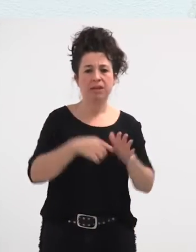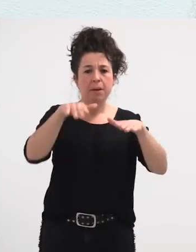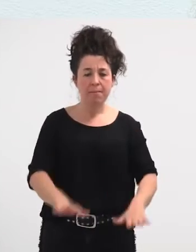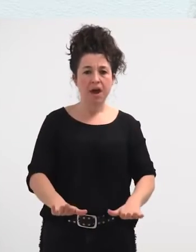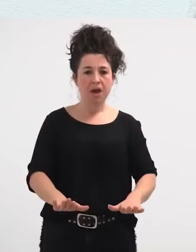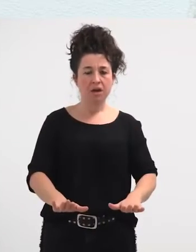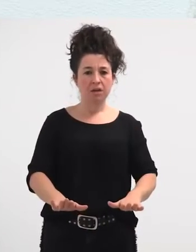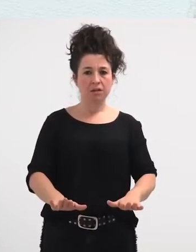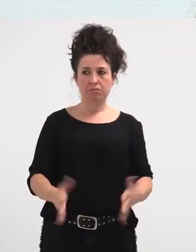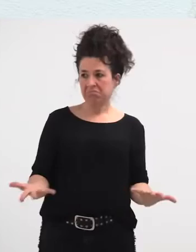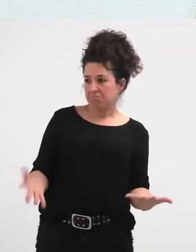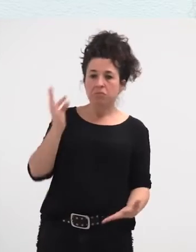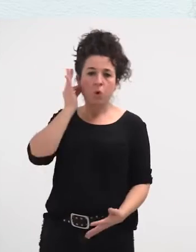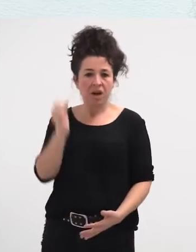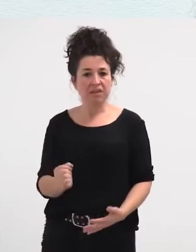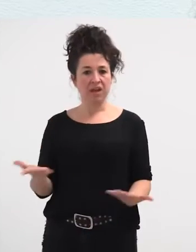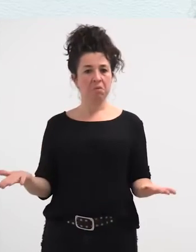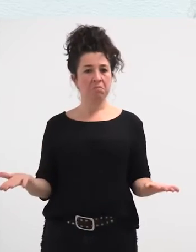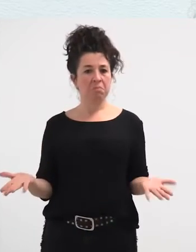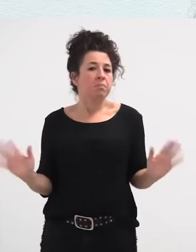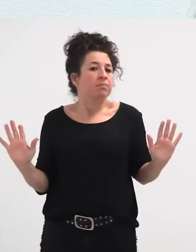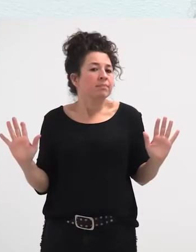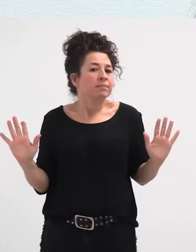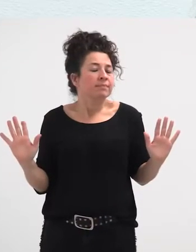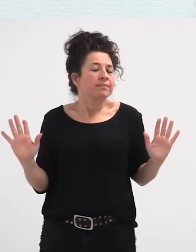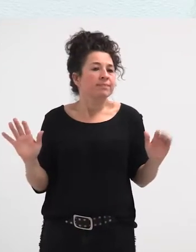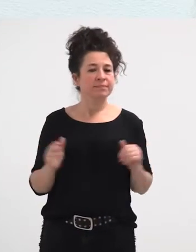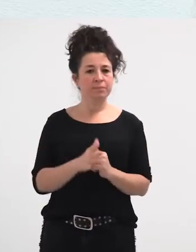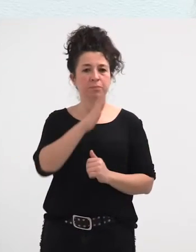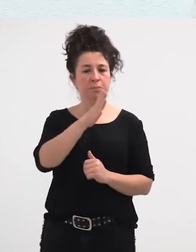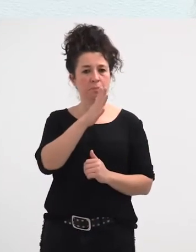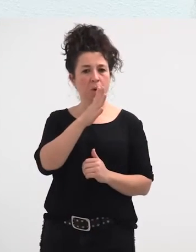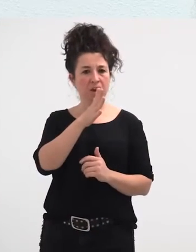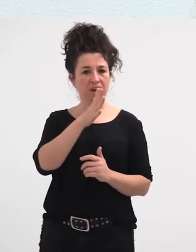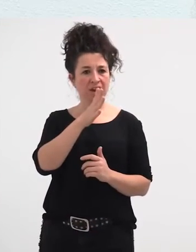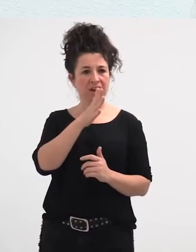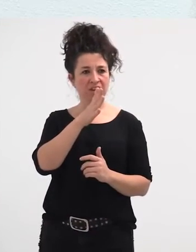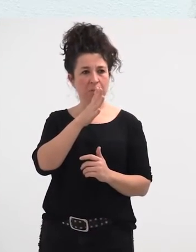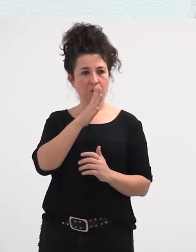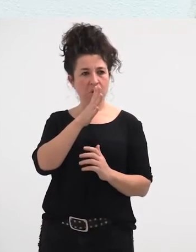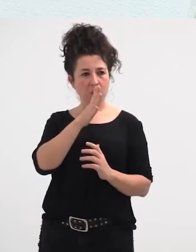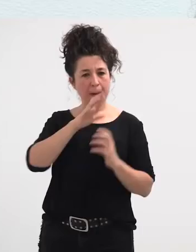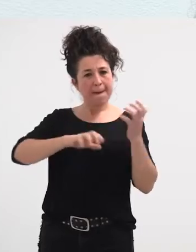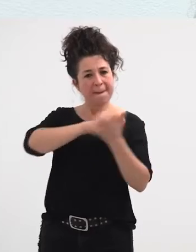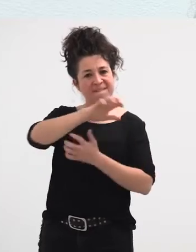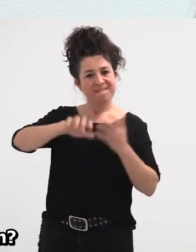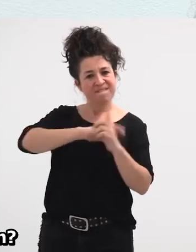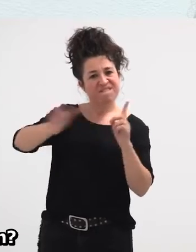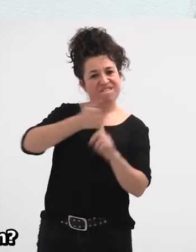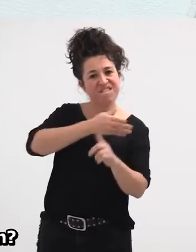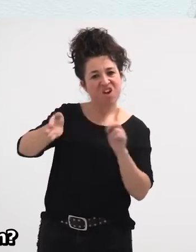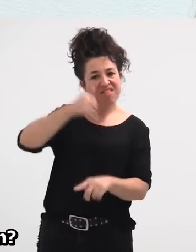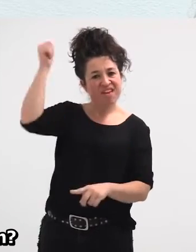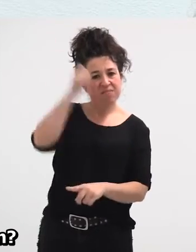oie, hildute emakume bat, zer gaitik, indarkeria matxista ez da inoiz, nahikoa arrazoi, zer